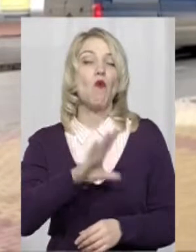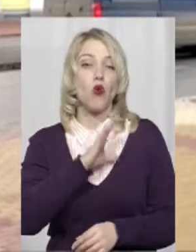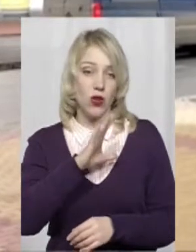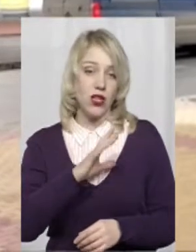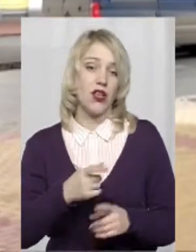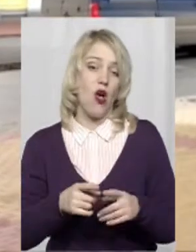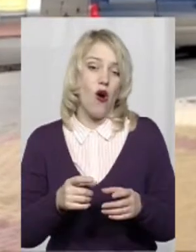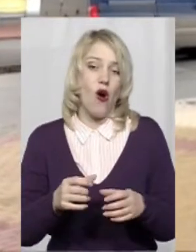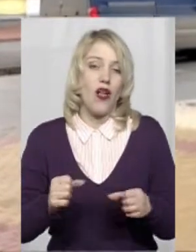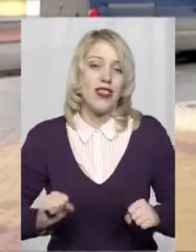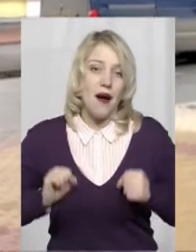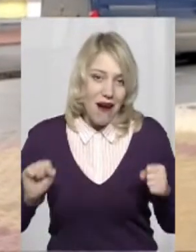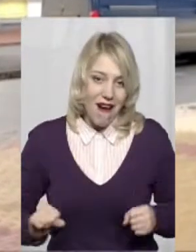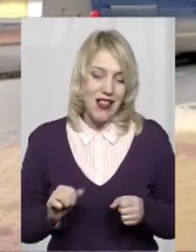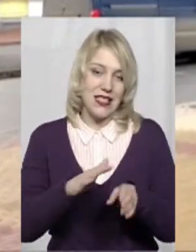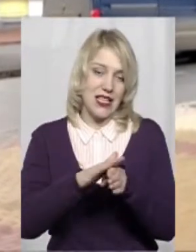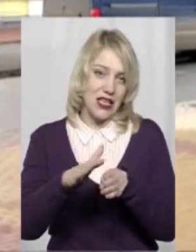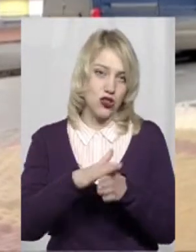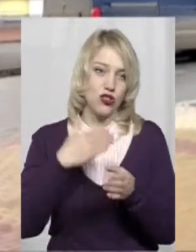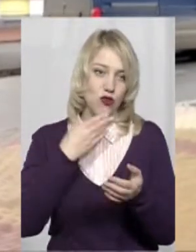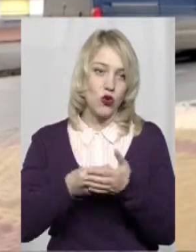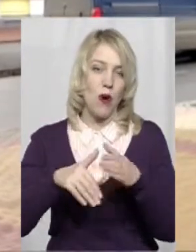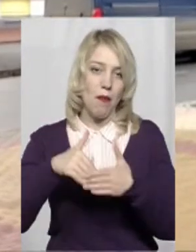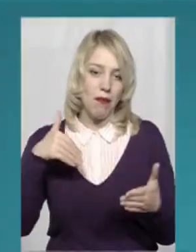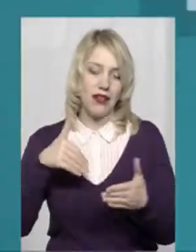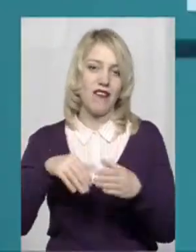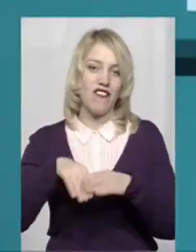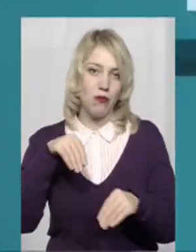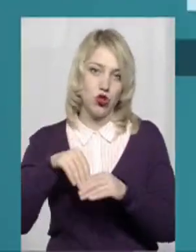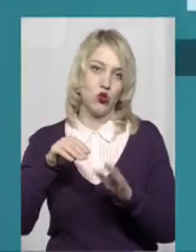'єктивно намагалися реалізовувати свою передвибачу програму.